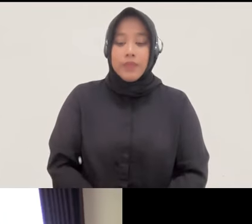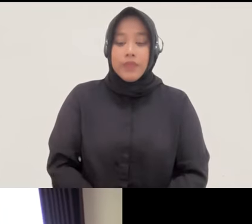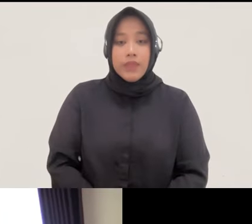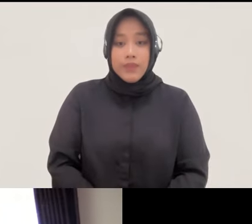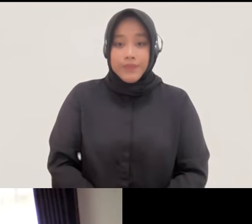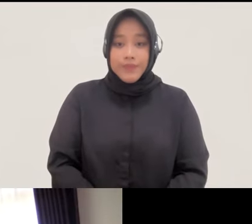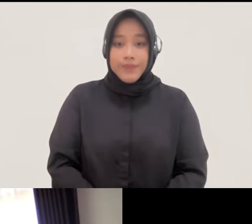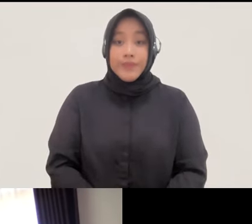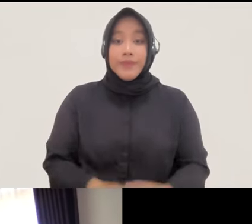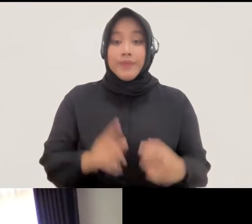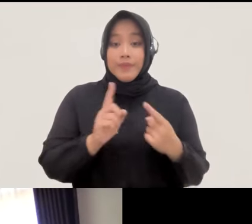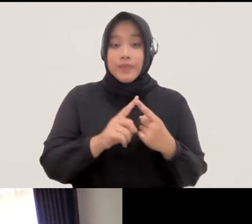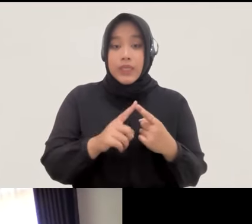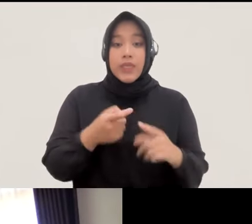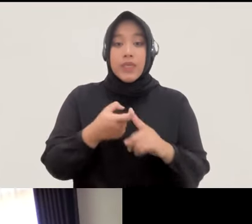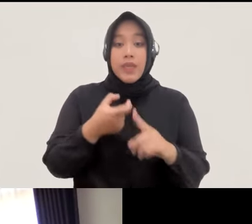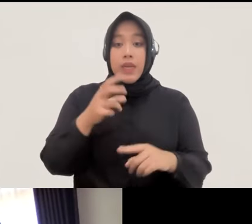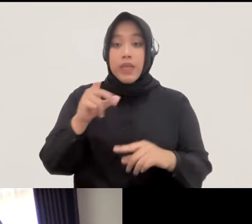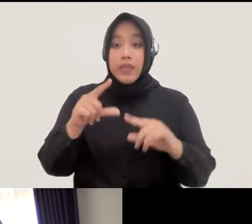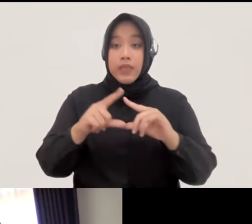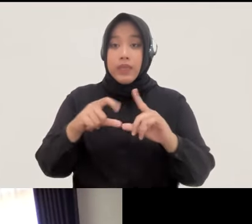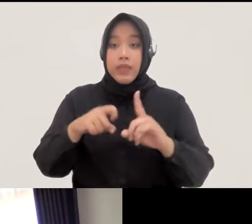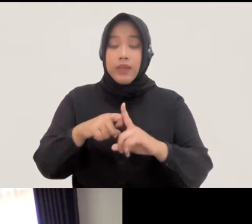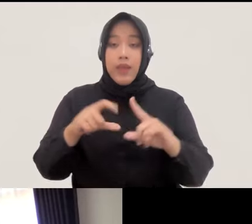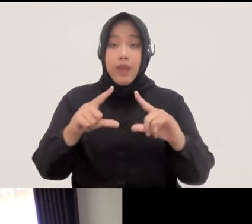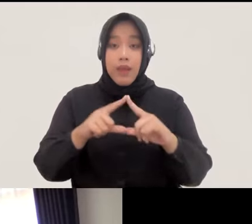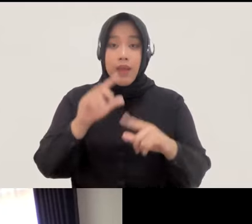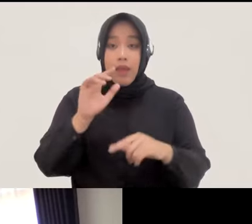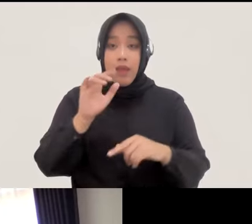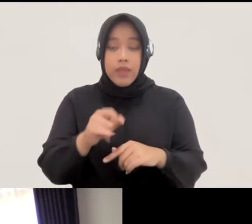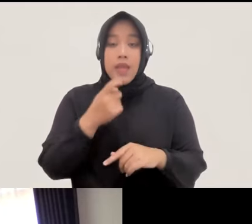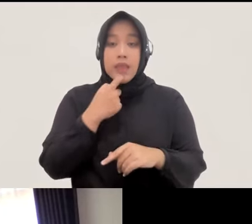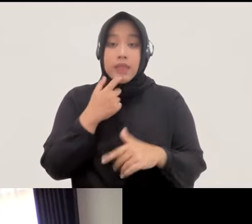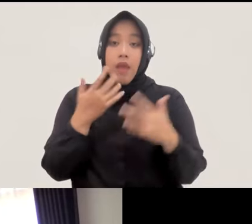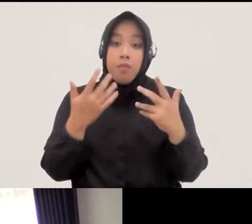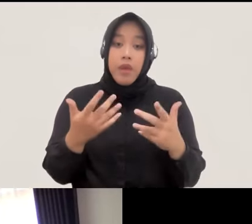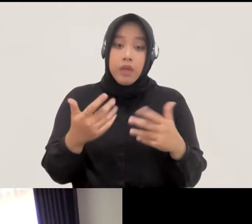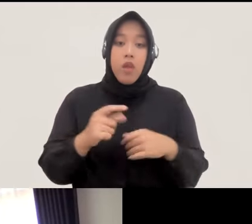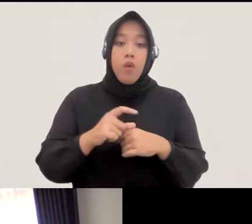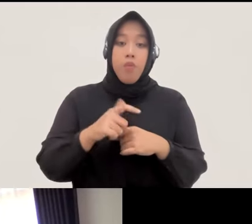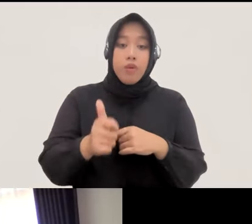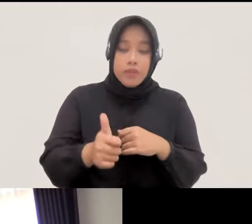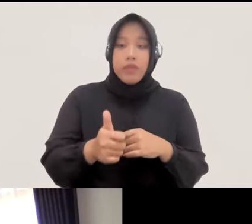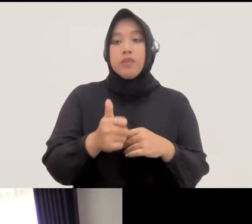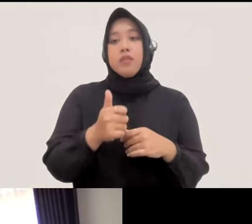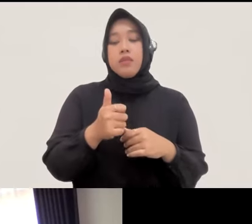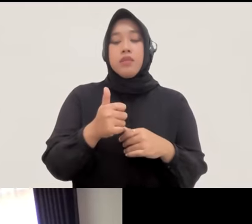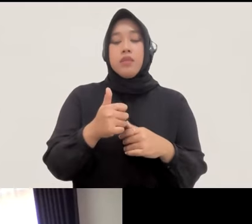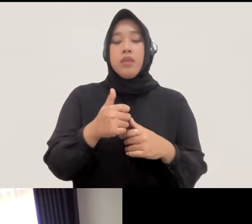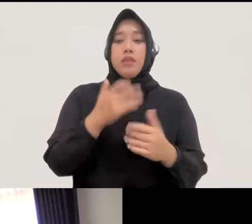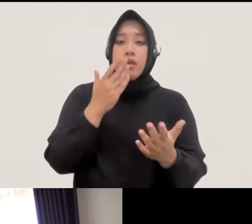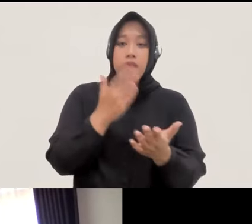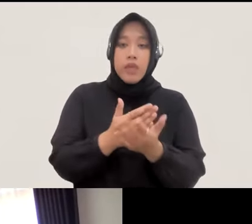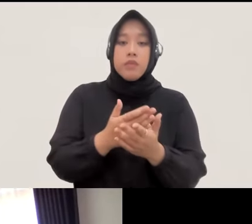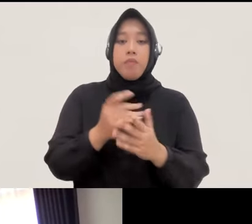pertama dari masyarakat ya tentang bagaimana kemudian langkah konkret untuk mengubah paradigma RJ di